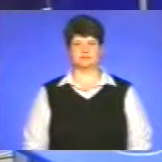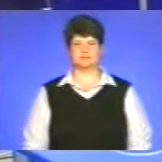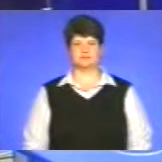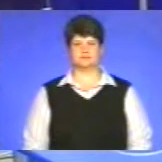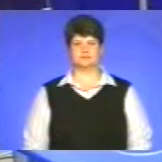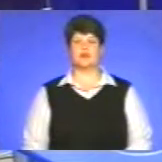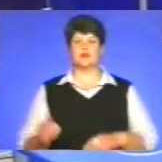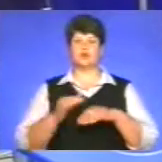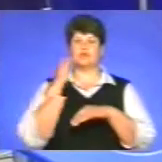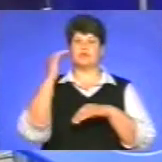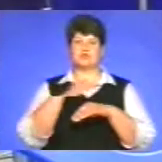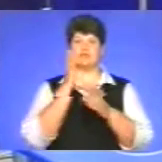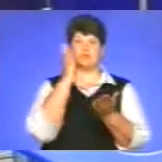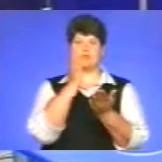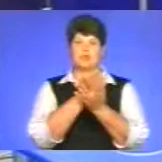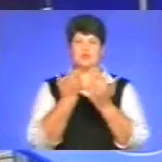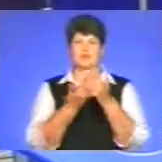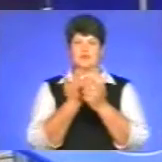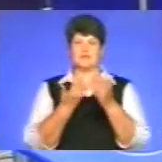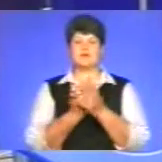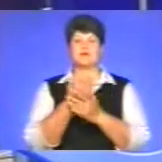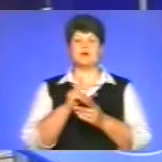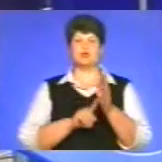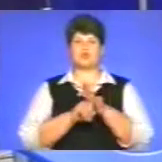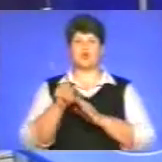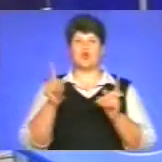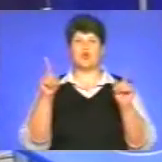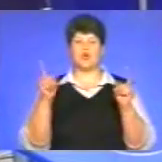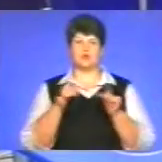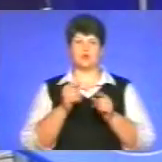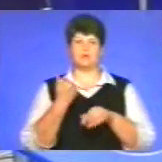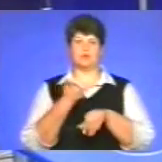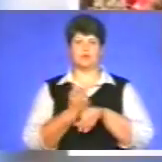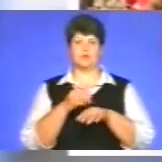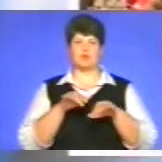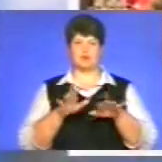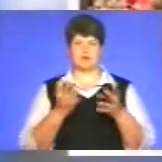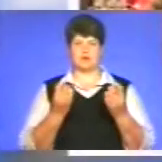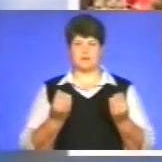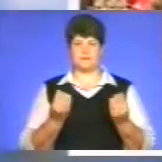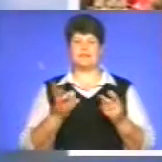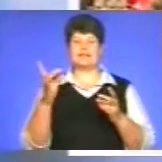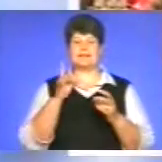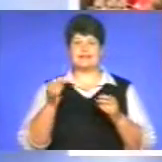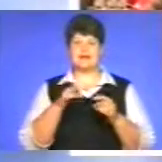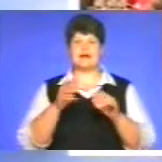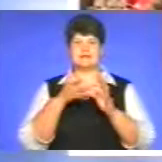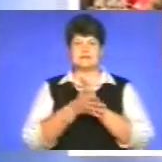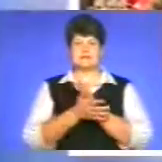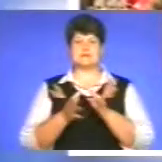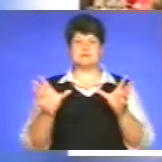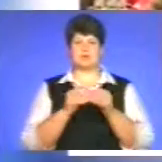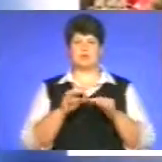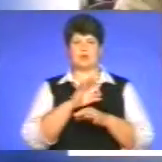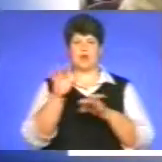Добрий вечір у прямому ефірі «Вісті» на початку про головні події дня. Для реалізації спільних проєктів у